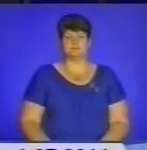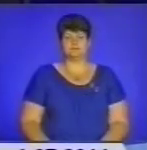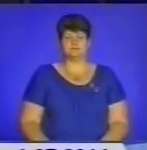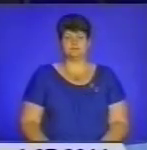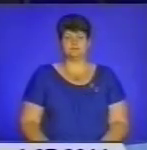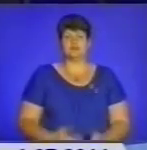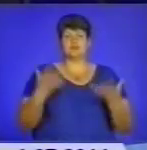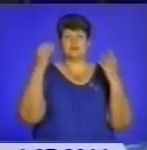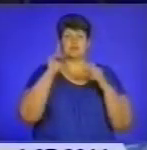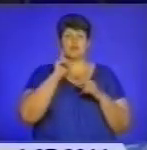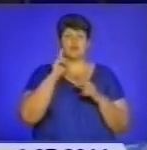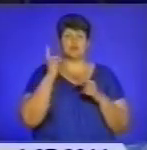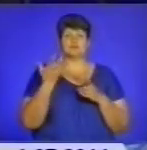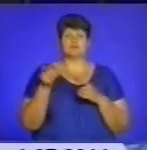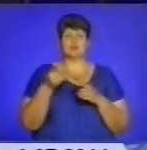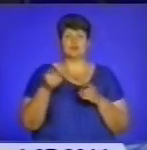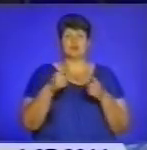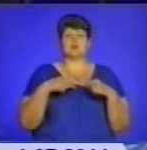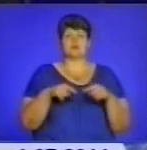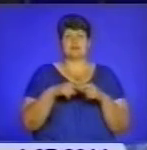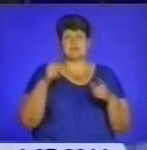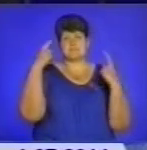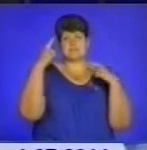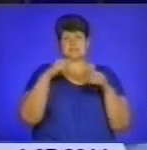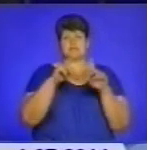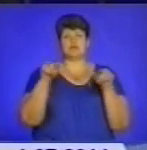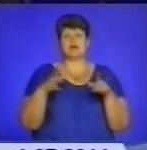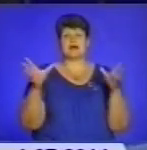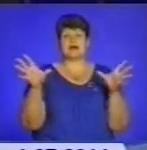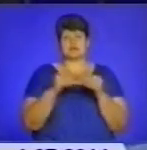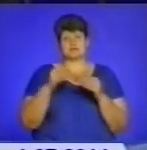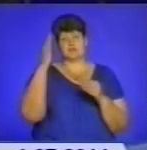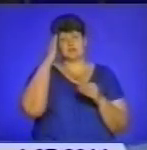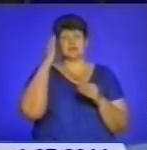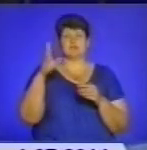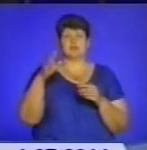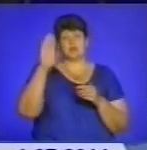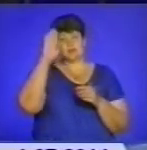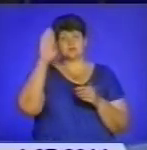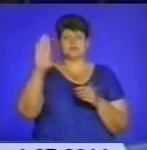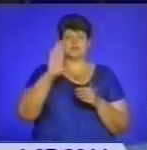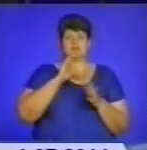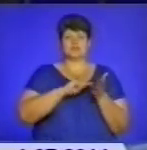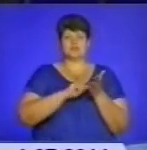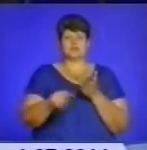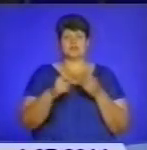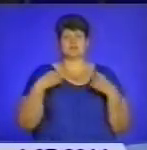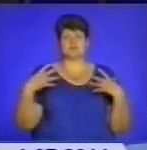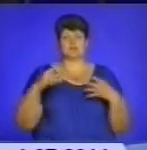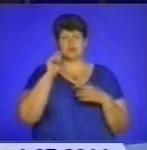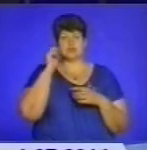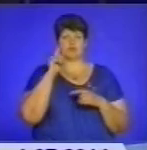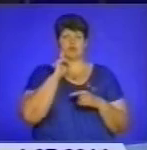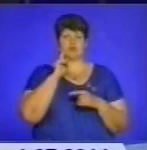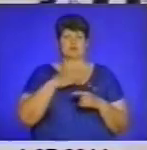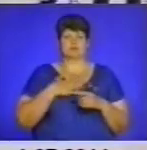У День молоді в Тернополі організували мистецький дворик. Разом із талановитими хлопцями і дівчатами візначала свято української молоді і наша